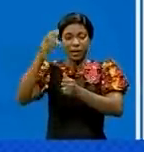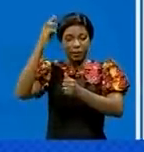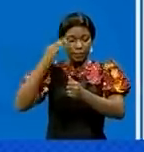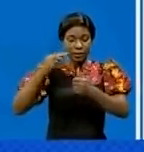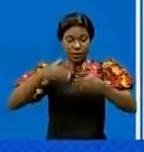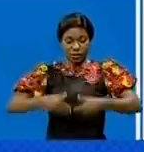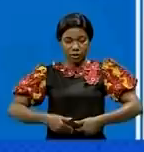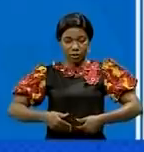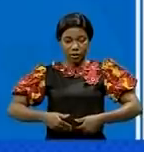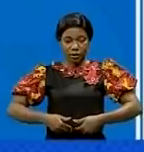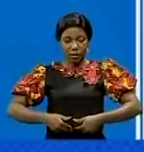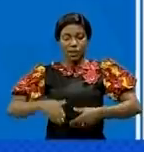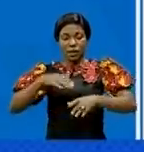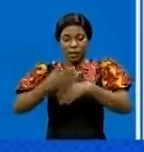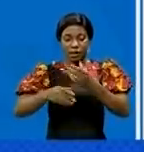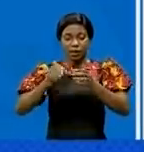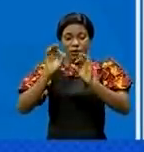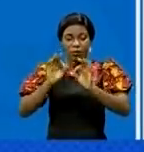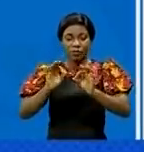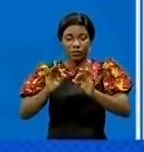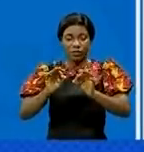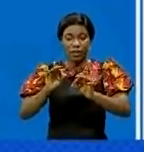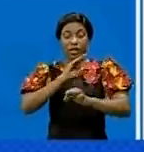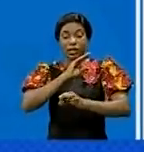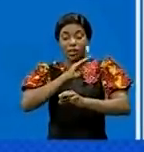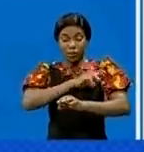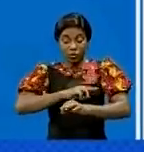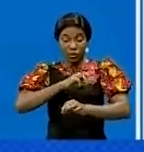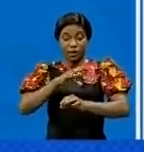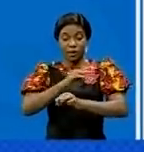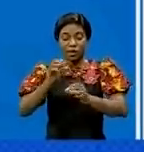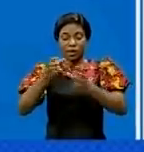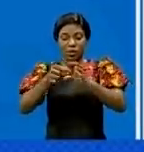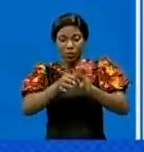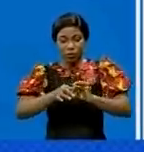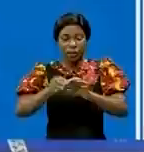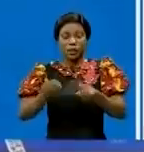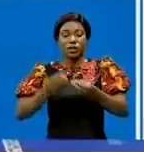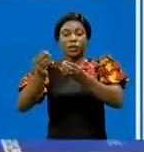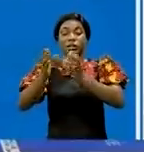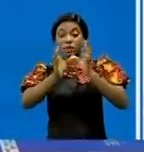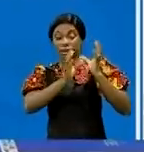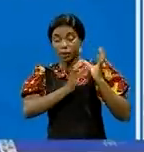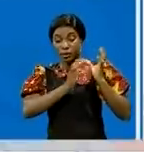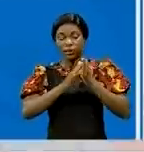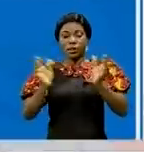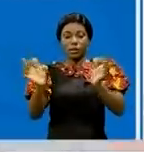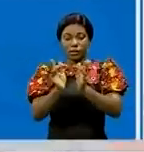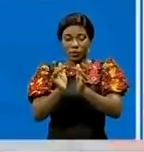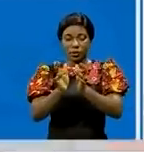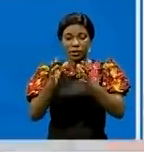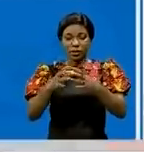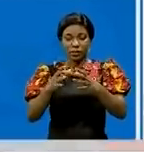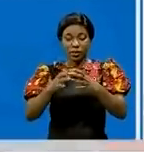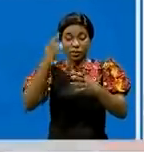Jeunesse, Initiation à la nouvelle citoyenneté et cohésion nationale, et l'a chargé de prendre contact avec le ministre